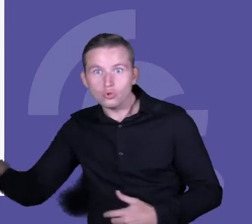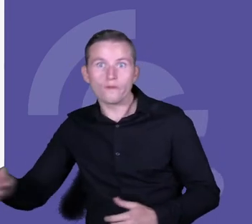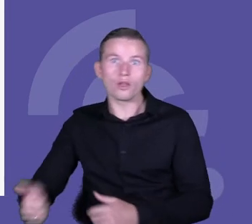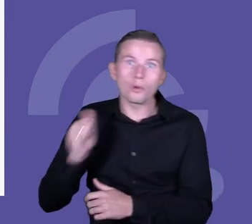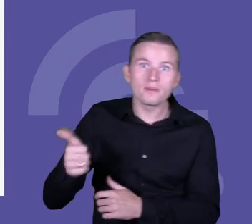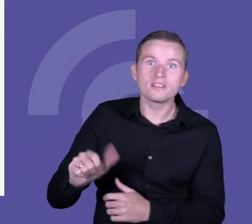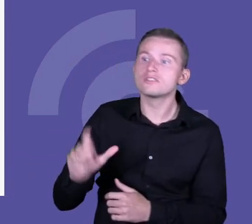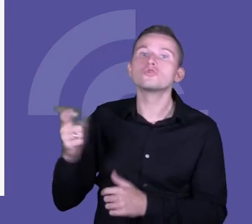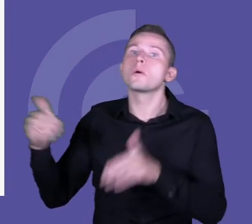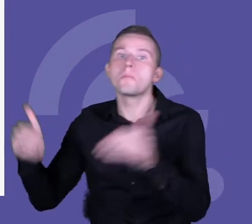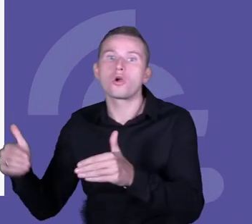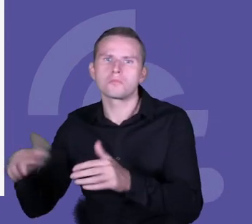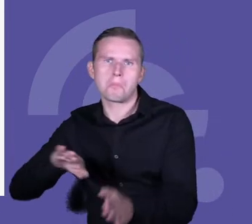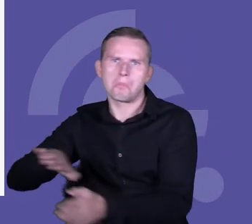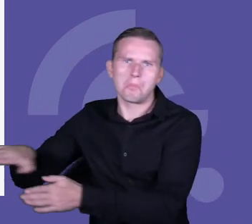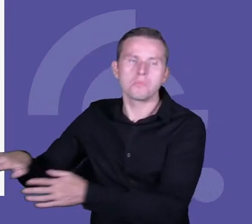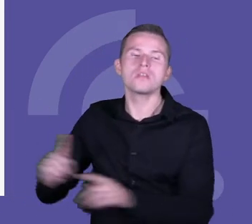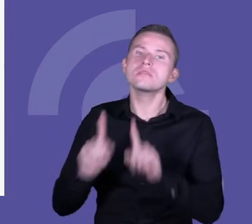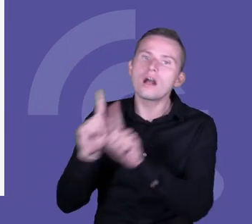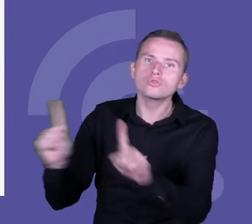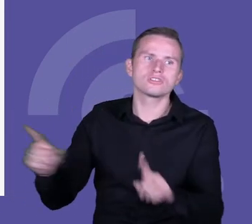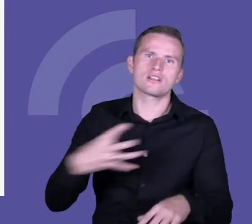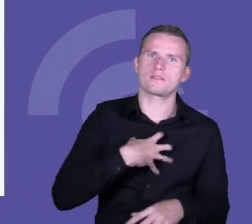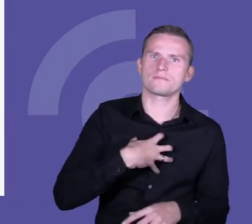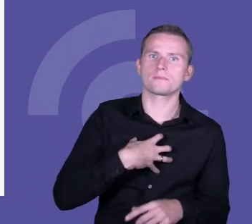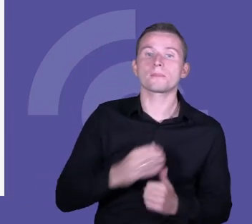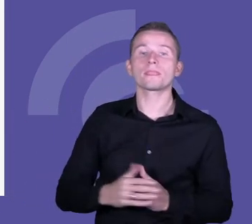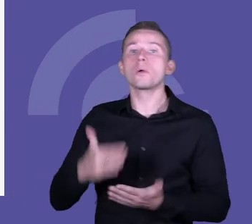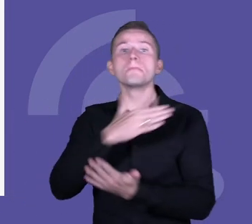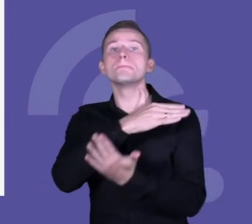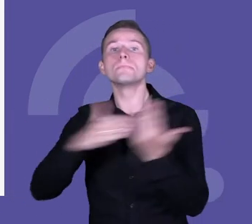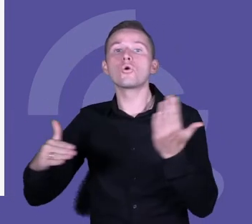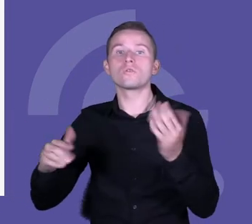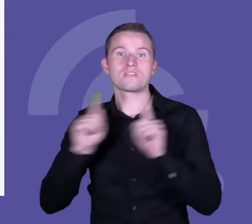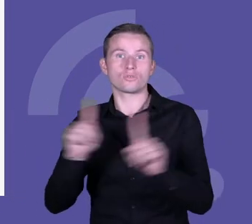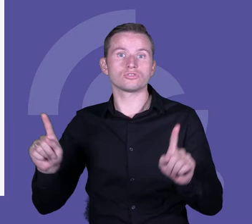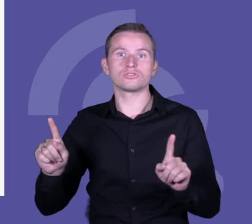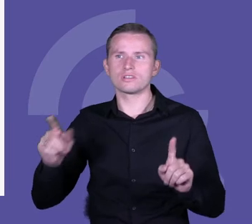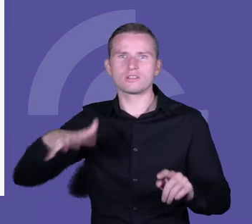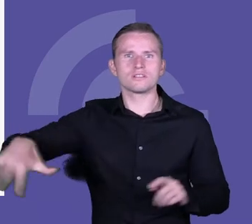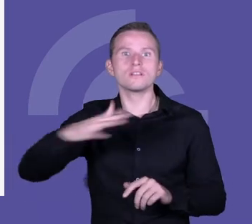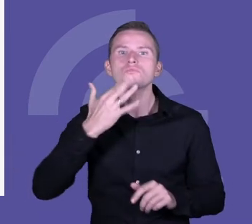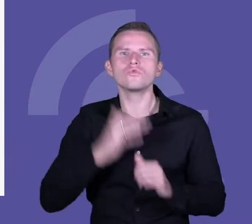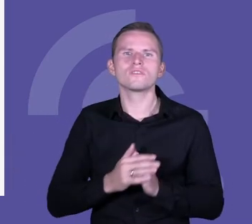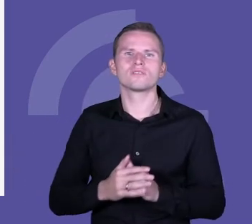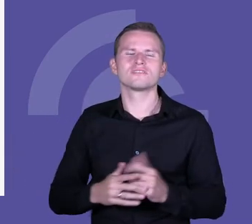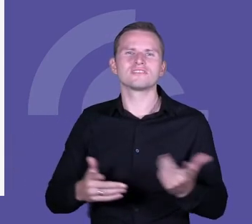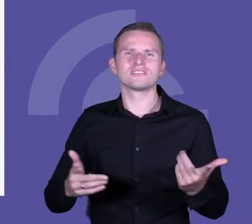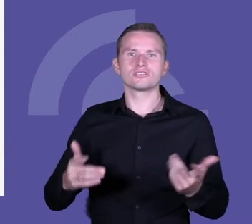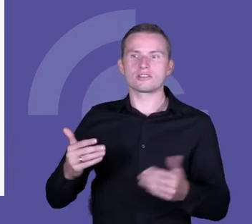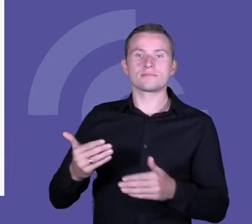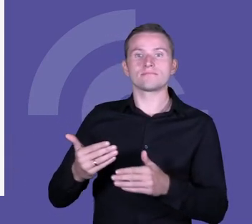nauczycieli, nie? No na przykład połowa mówi, że ich dyrektorzy dość często konsultują się z nimi przed wdrożeniem